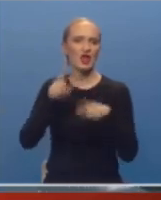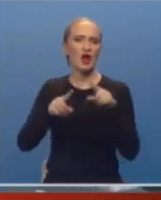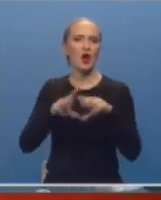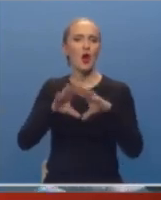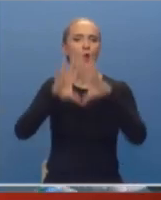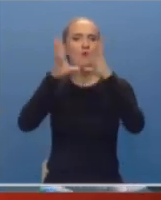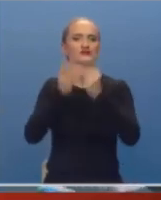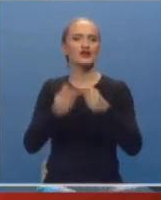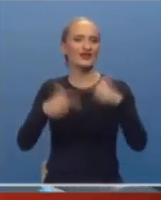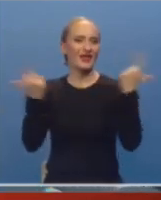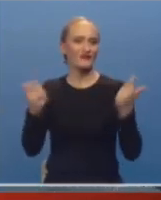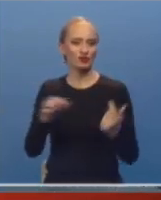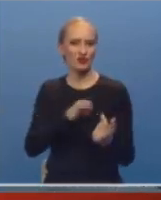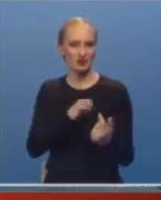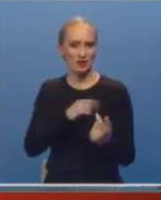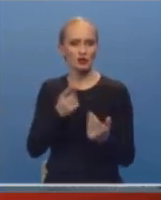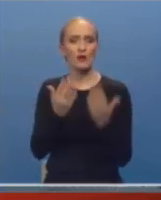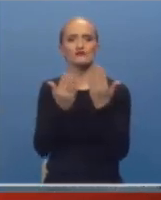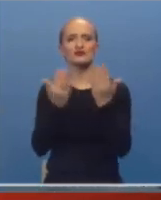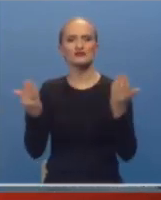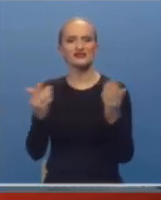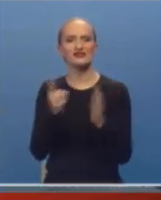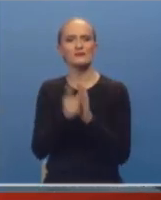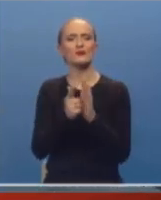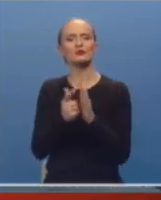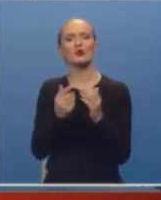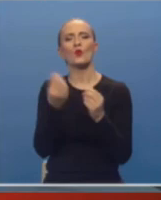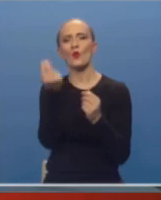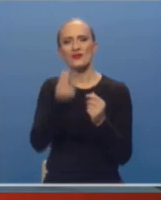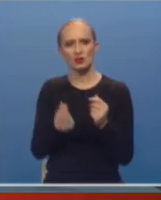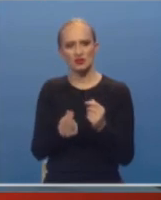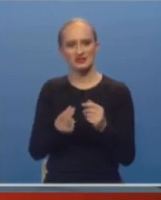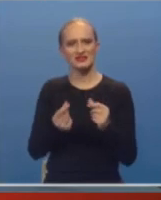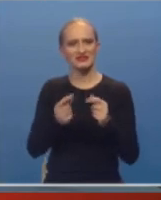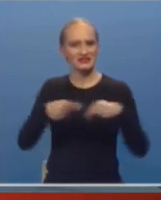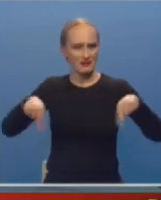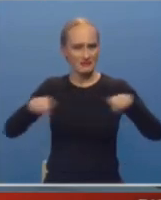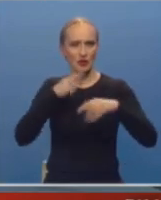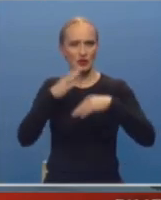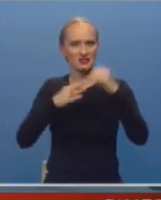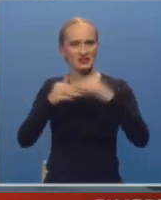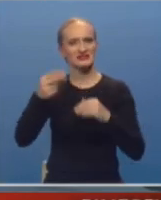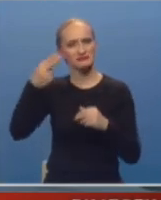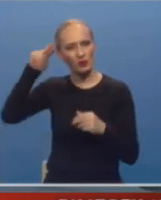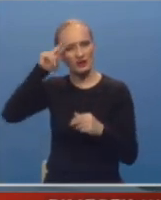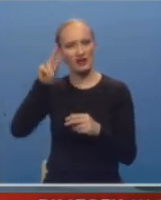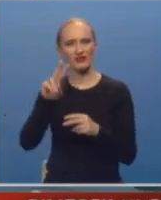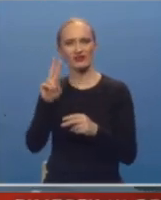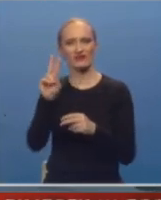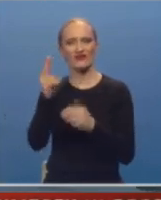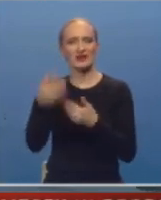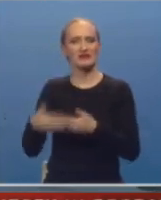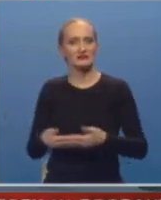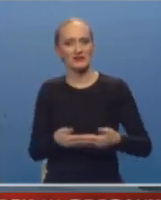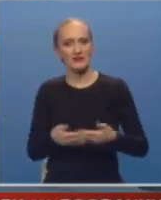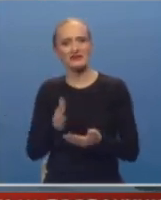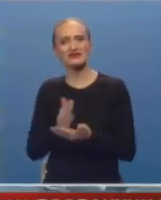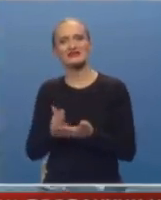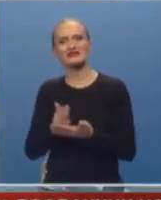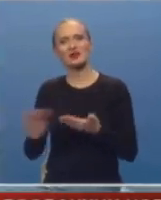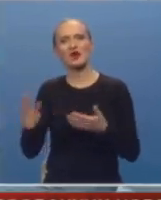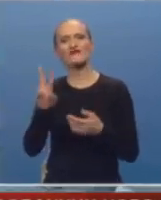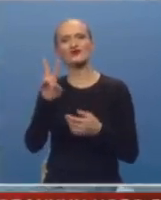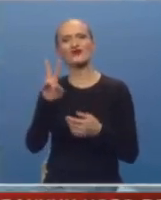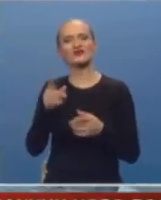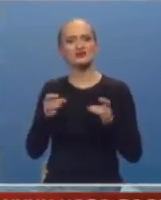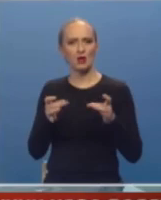opšteg javnog interesa, a to je muzej savremene umjetnosti, parcelana koji je izgrađen spomenik 12 beba i dio vidodanske ulice.